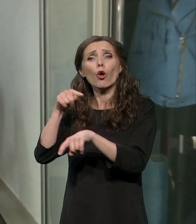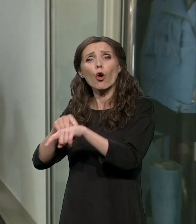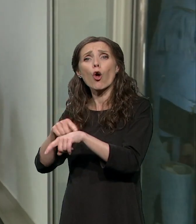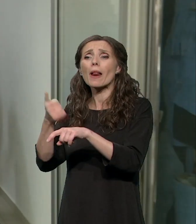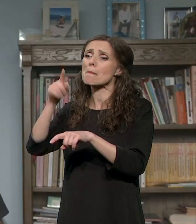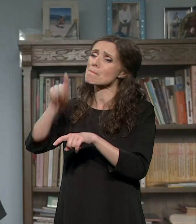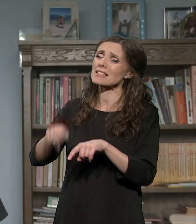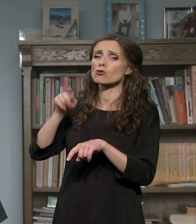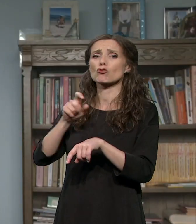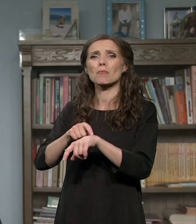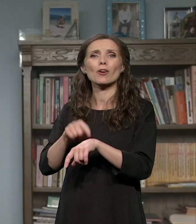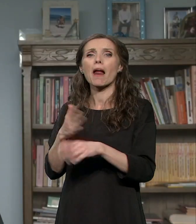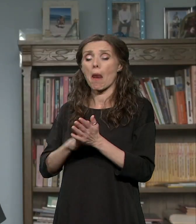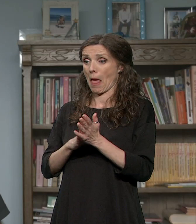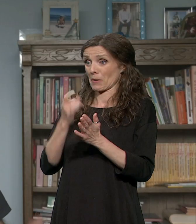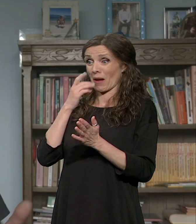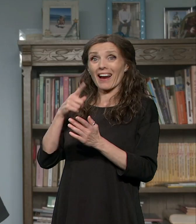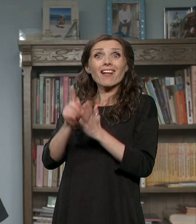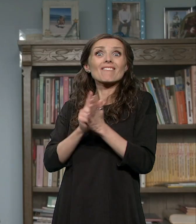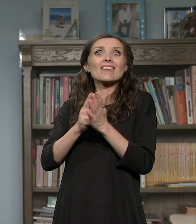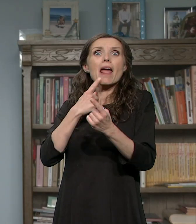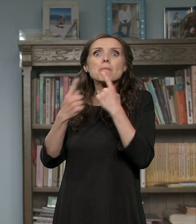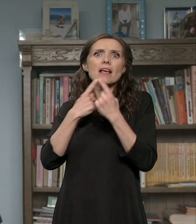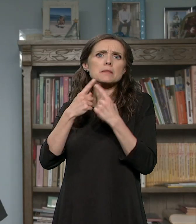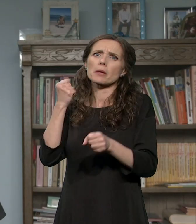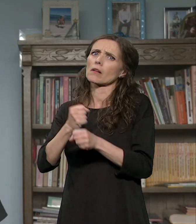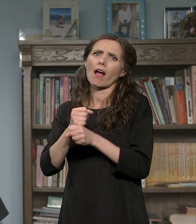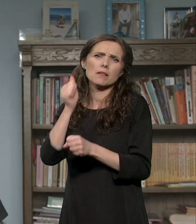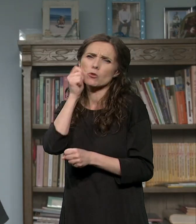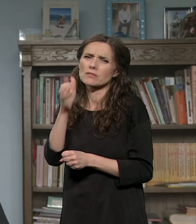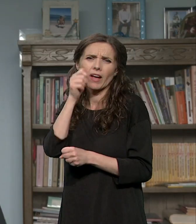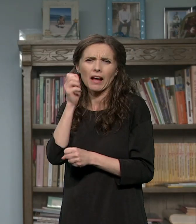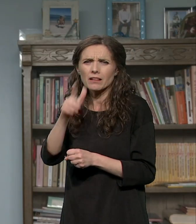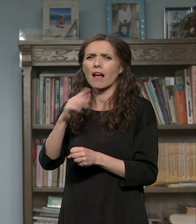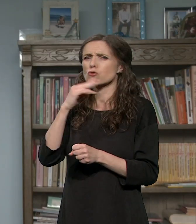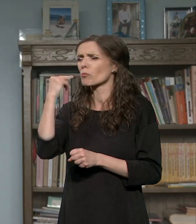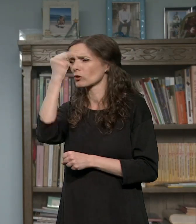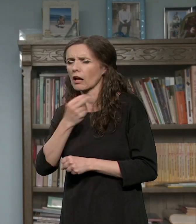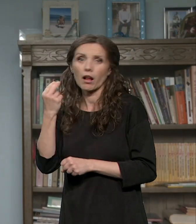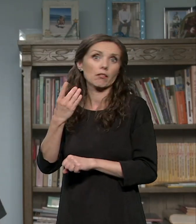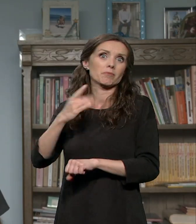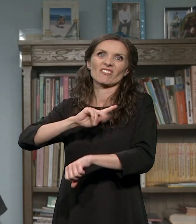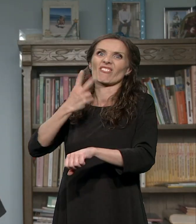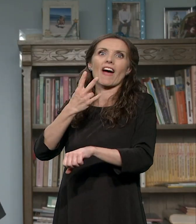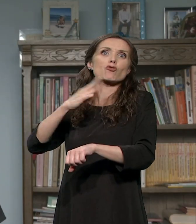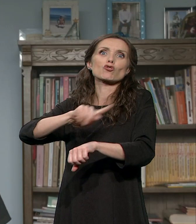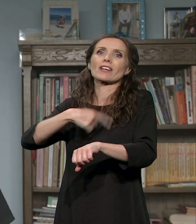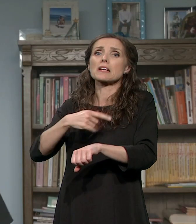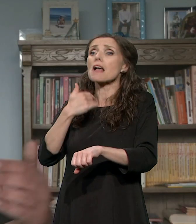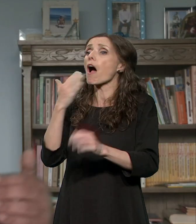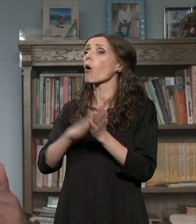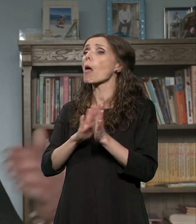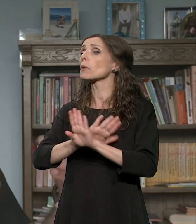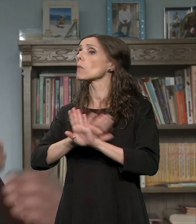meseca. Ako su ispitni rokovi, onda radimo non-stop. Radimo vikendom, radimo 24-7. Ako nisu